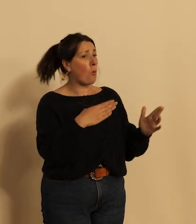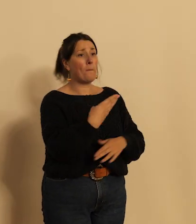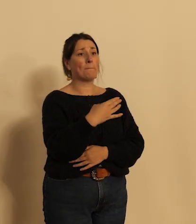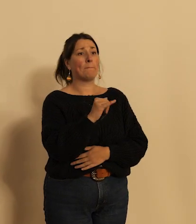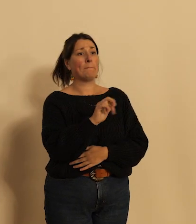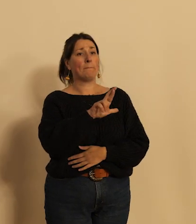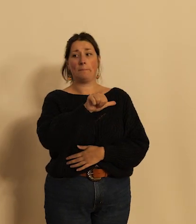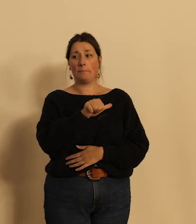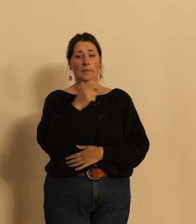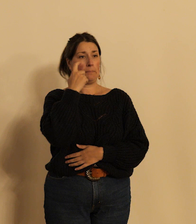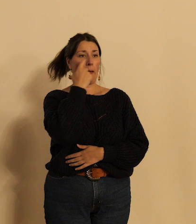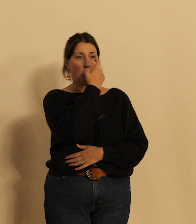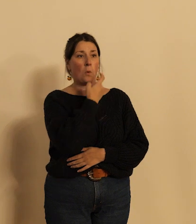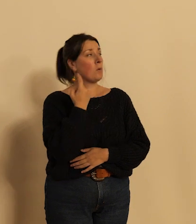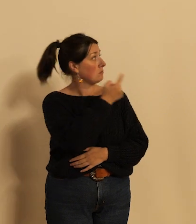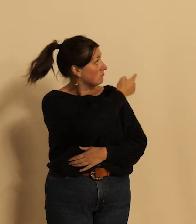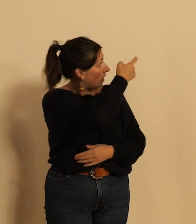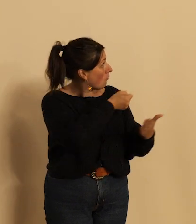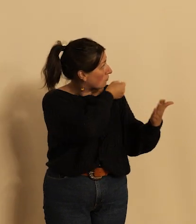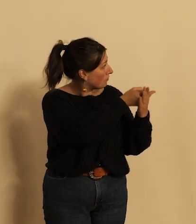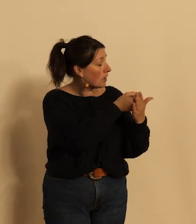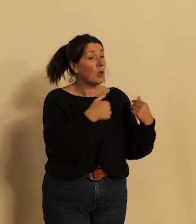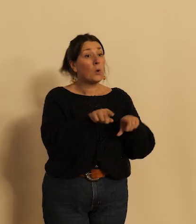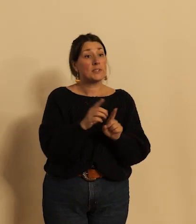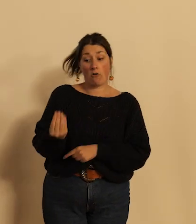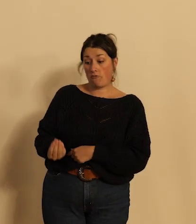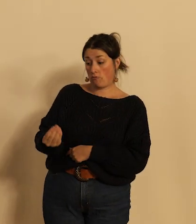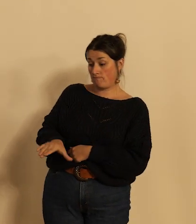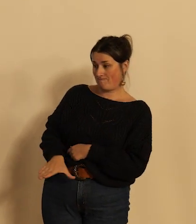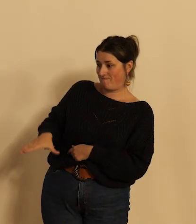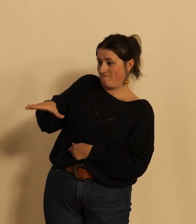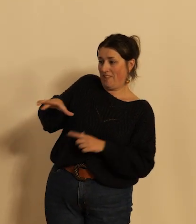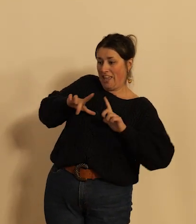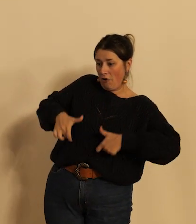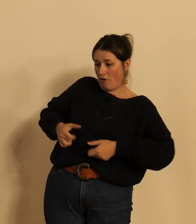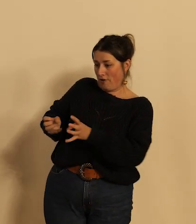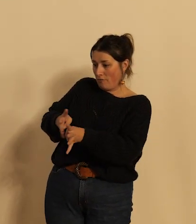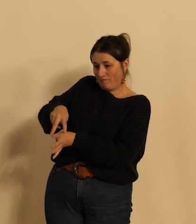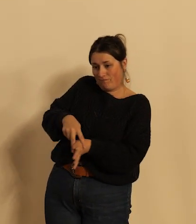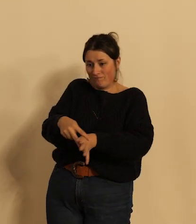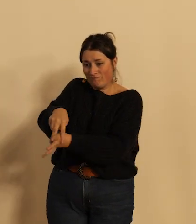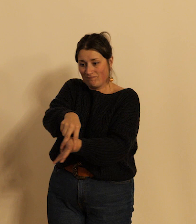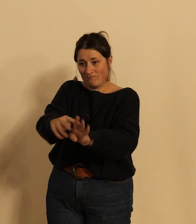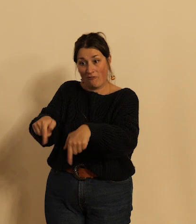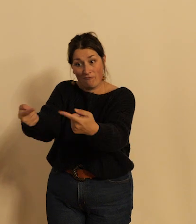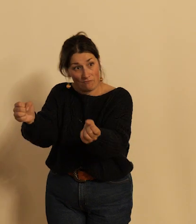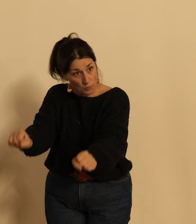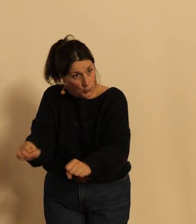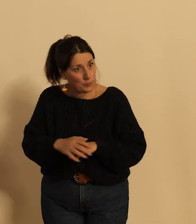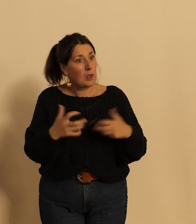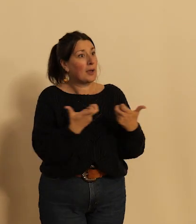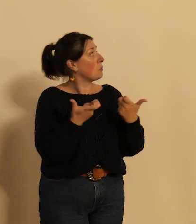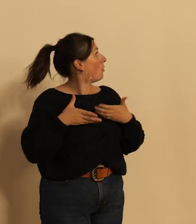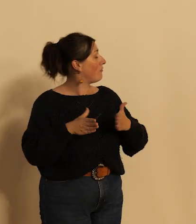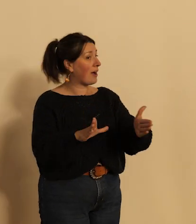il peut se rendre aussi à l'école à bicyclette ici sur le boulevard